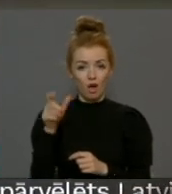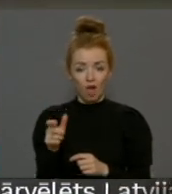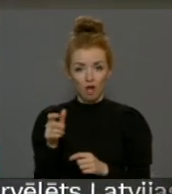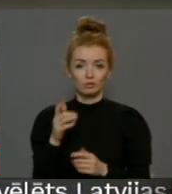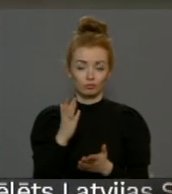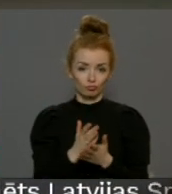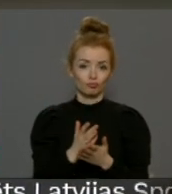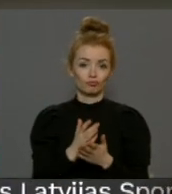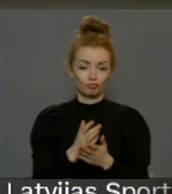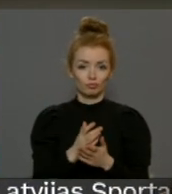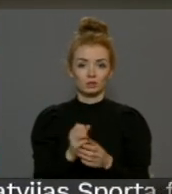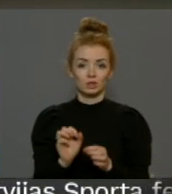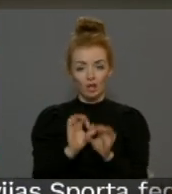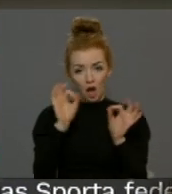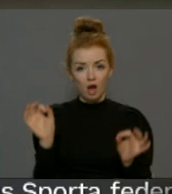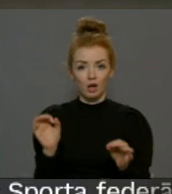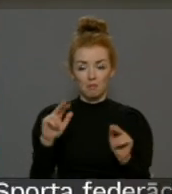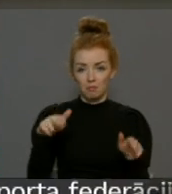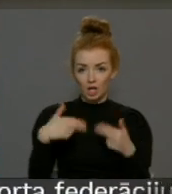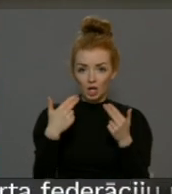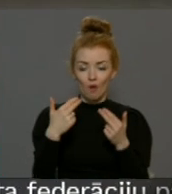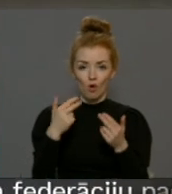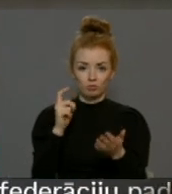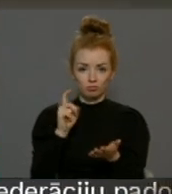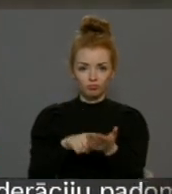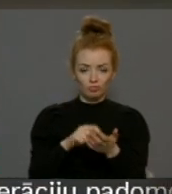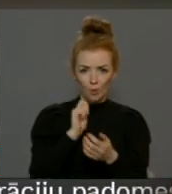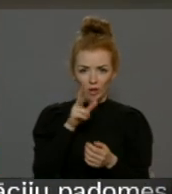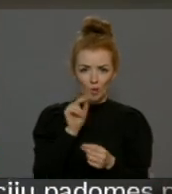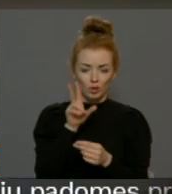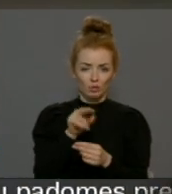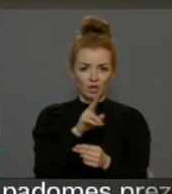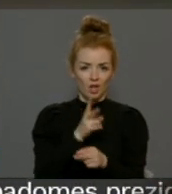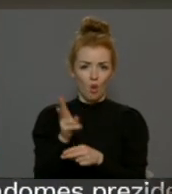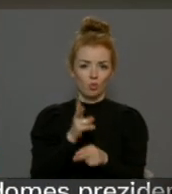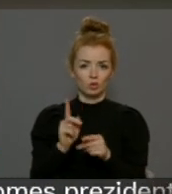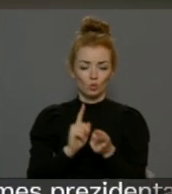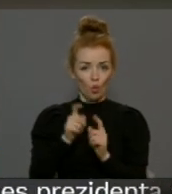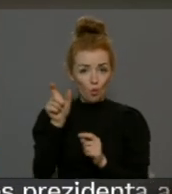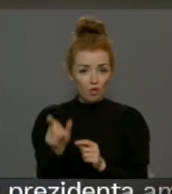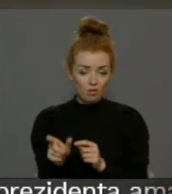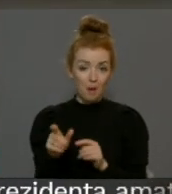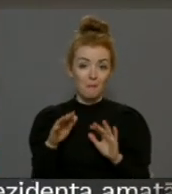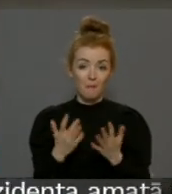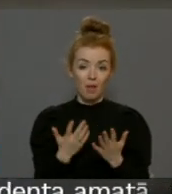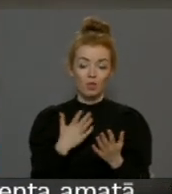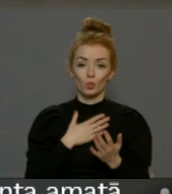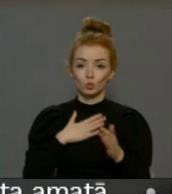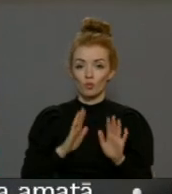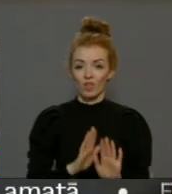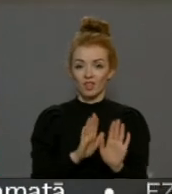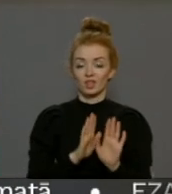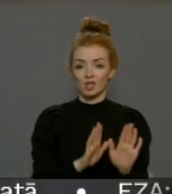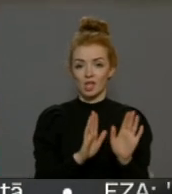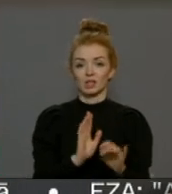sāka slēgt mikrofonu, sārā neļauj runāt vai slētas kameras, bet šeit no mūsu vietnieks informātikas